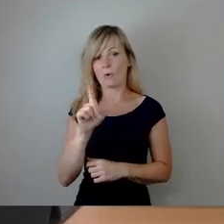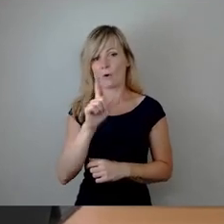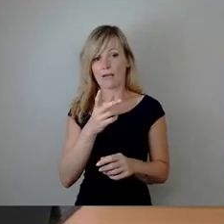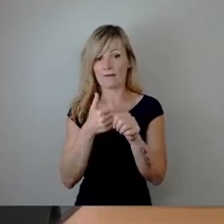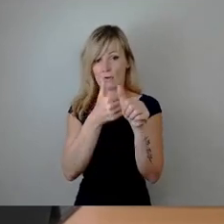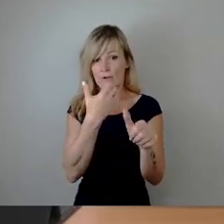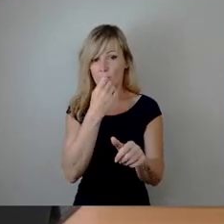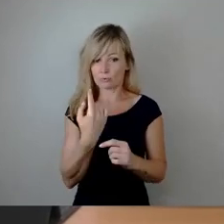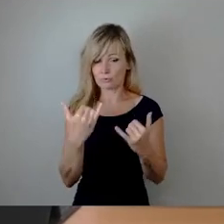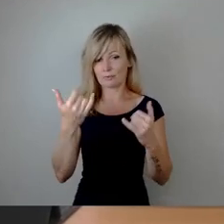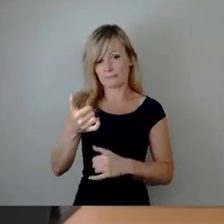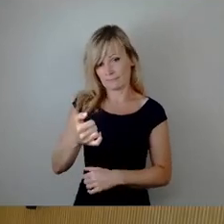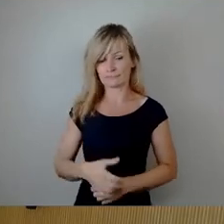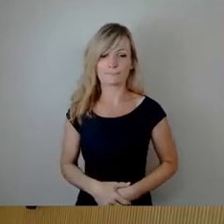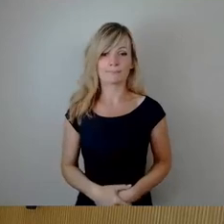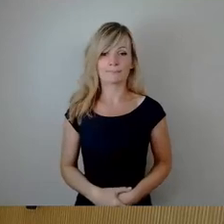jetzt um das Stimmzeichen.